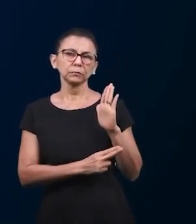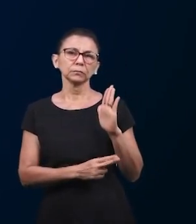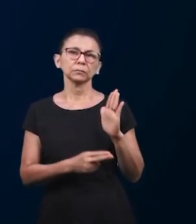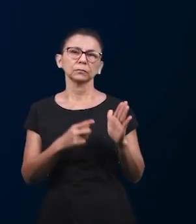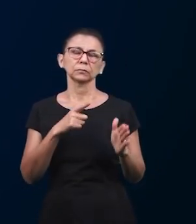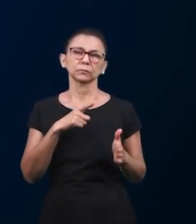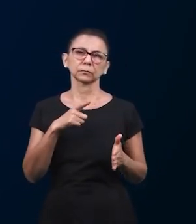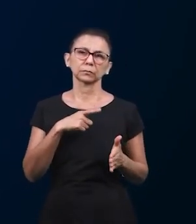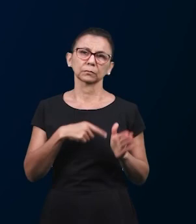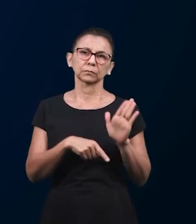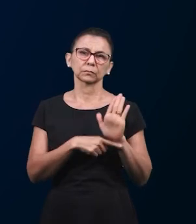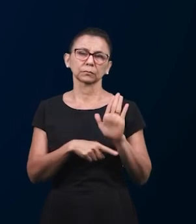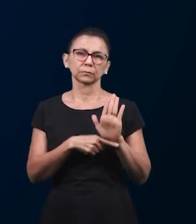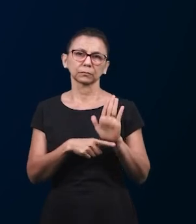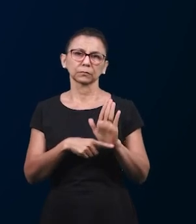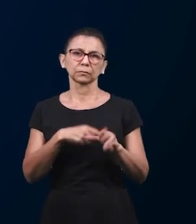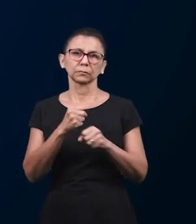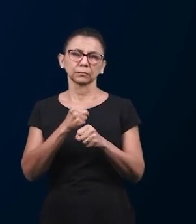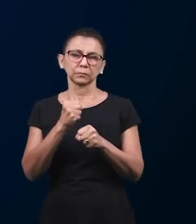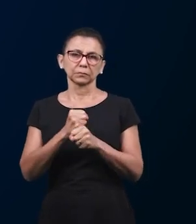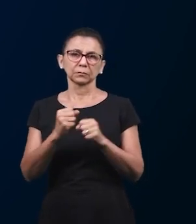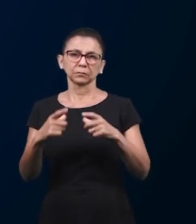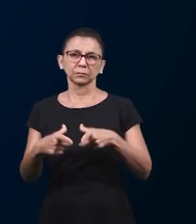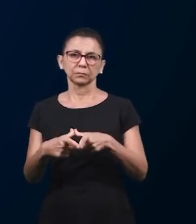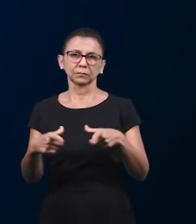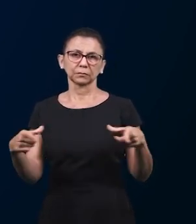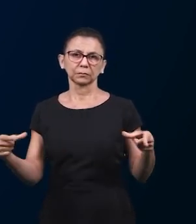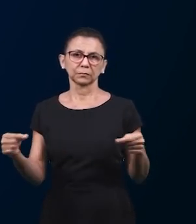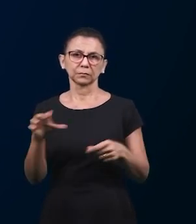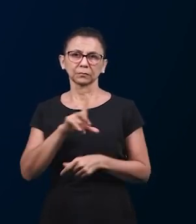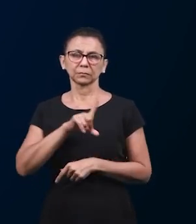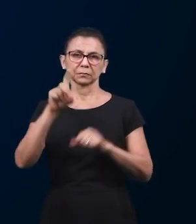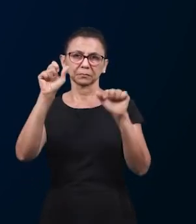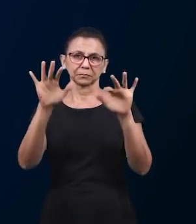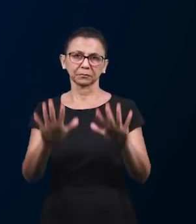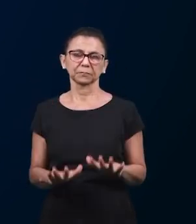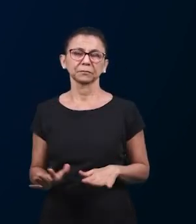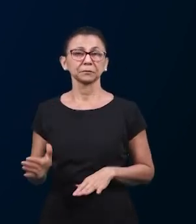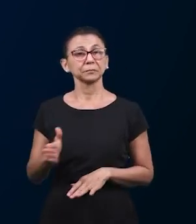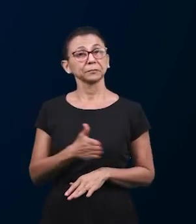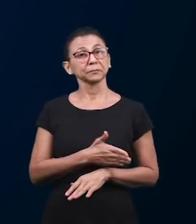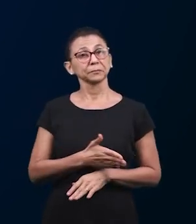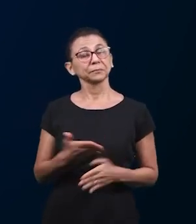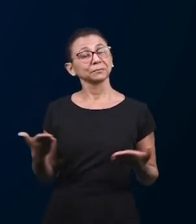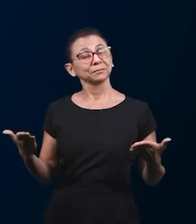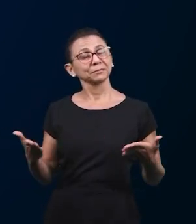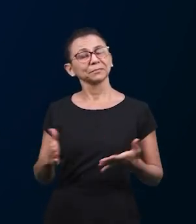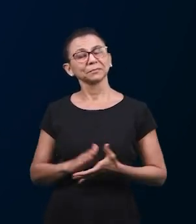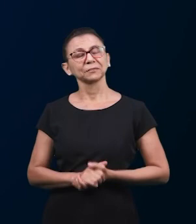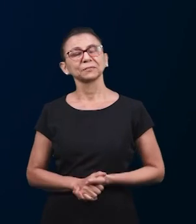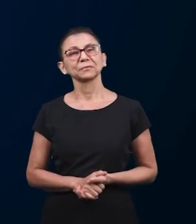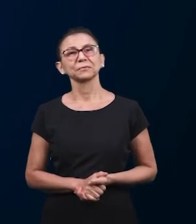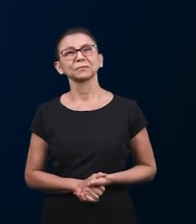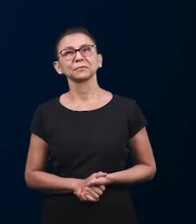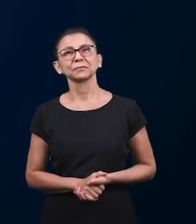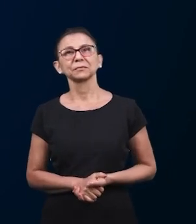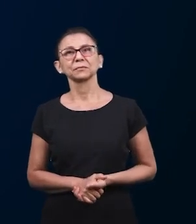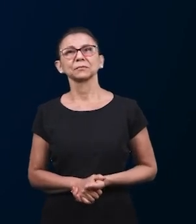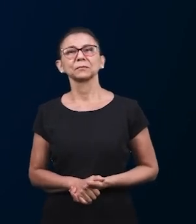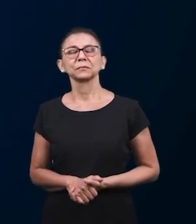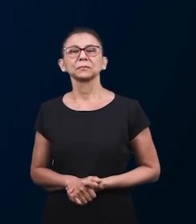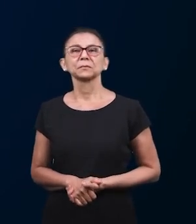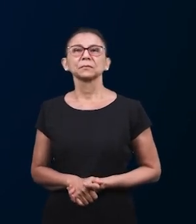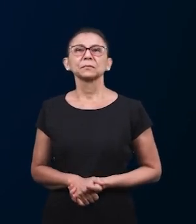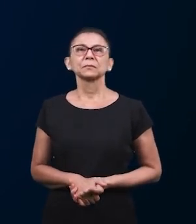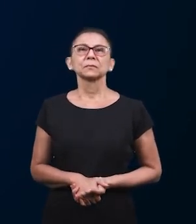благодарим братьев за ваши свидетельства которые вы постоянно присылаете А